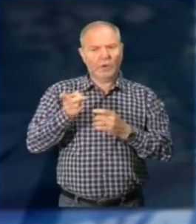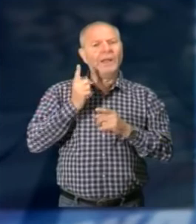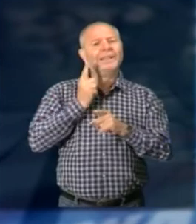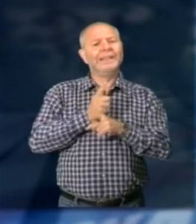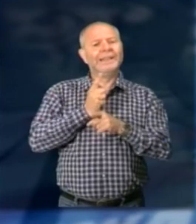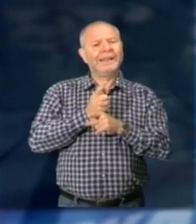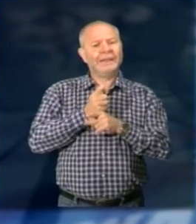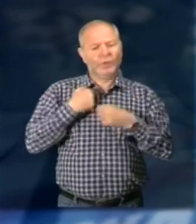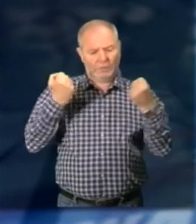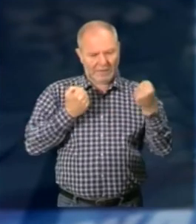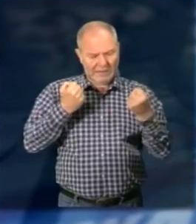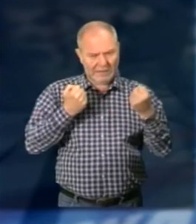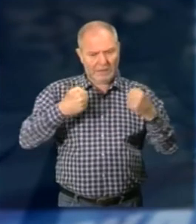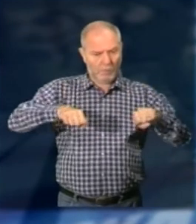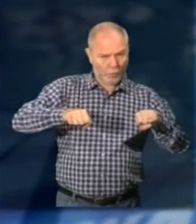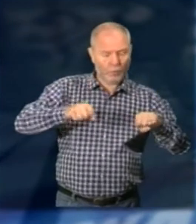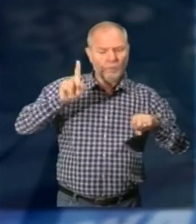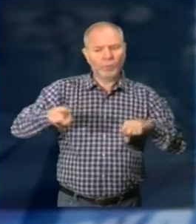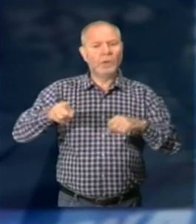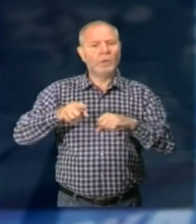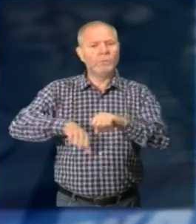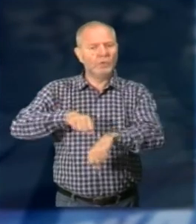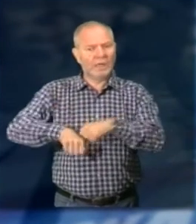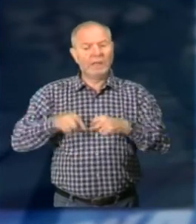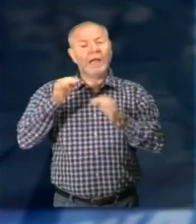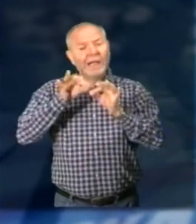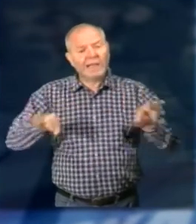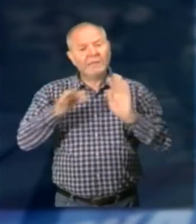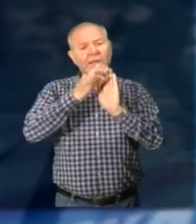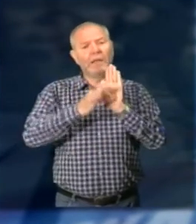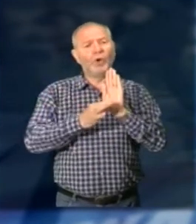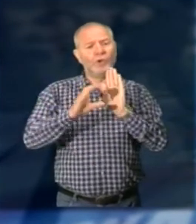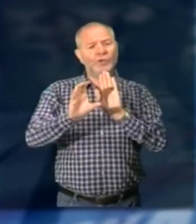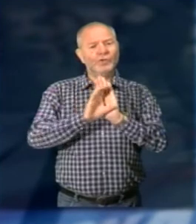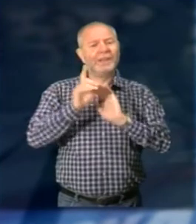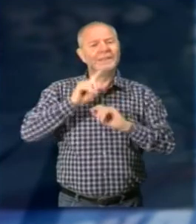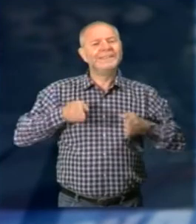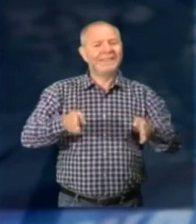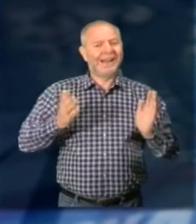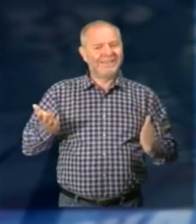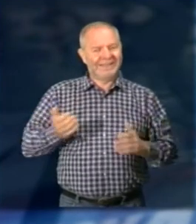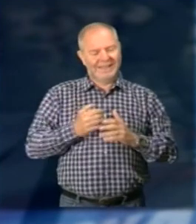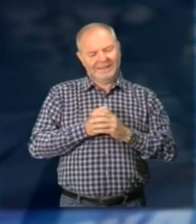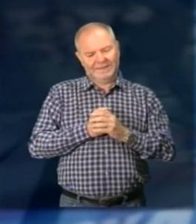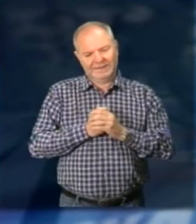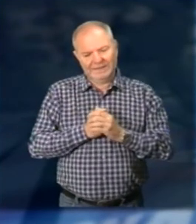le autovetture, le moto, ce l'hanno le biciclette Come devono rispettare il codice della strada, le auto e le moto, lo devono fare anche i ciclisti Quindi